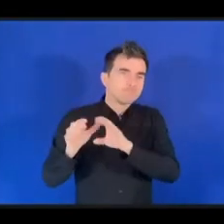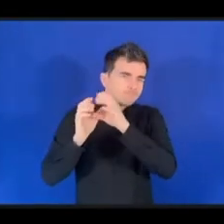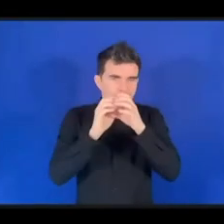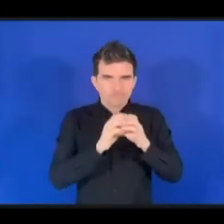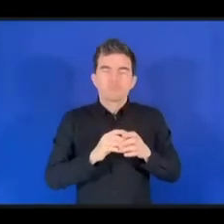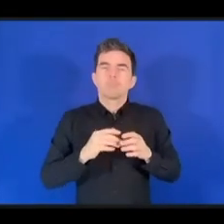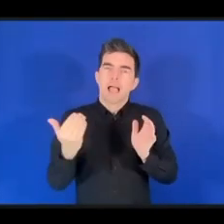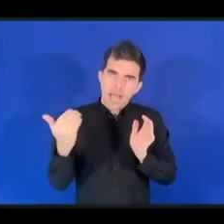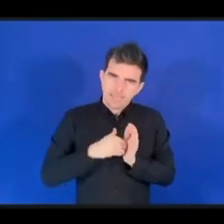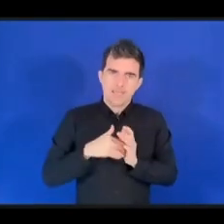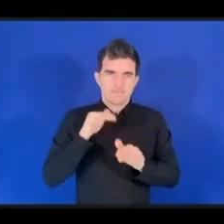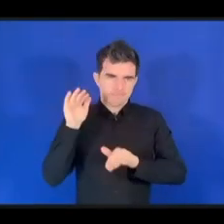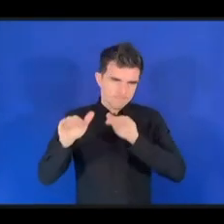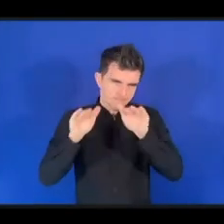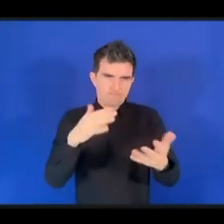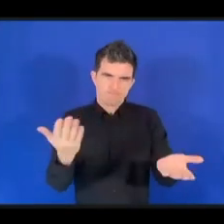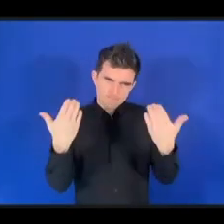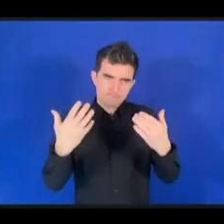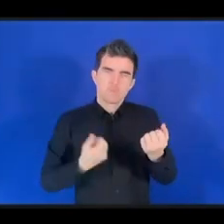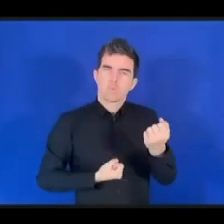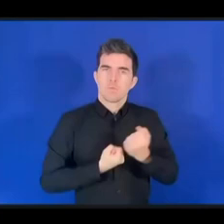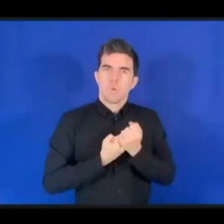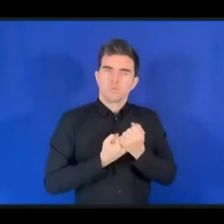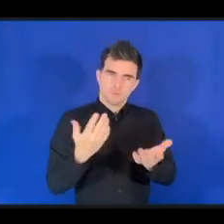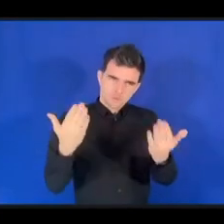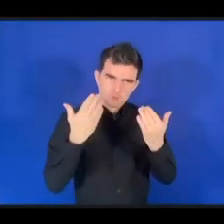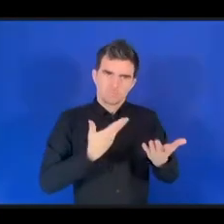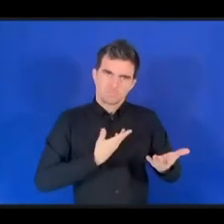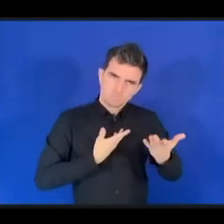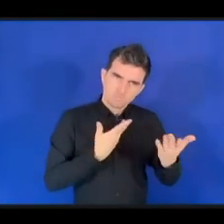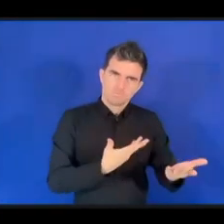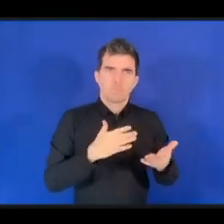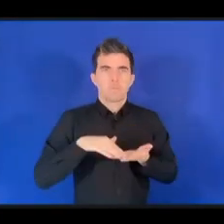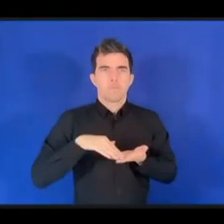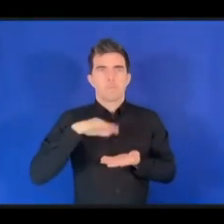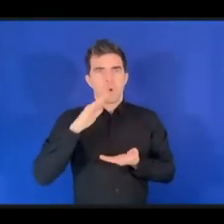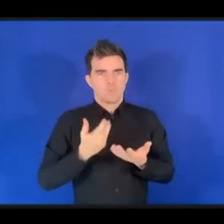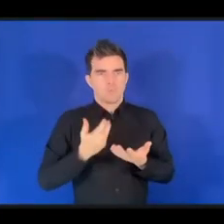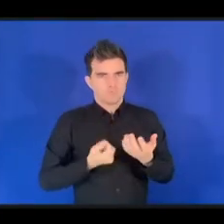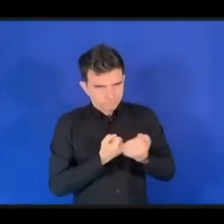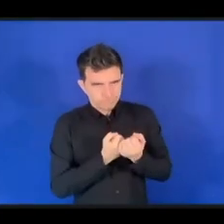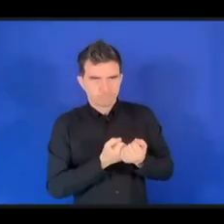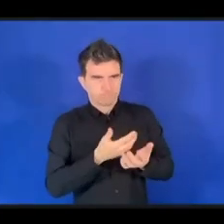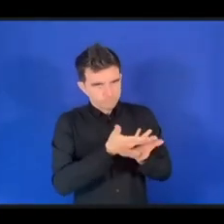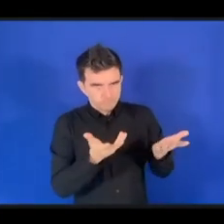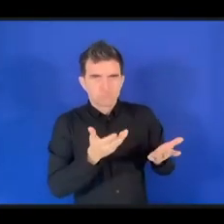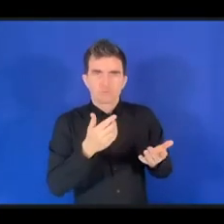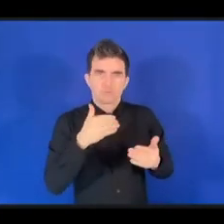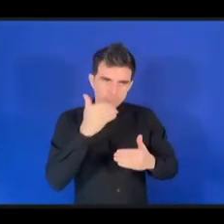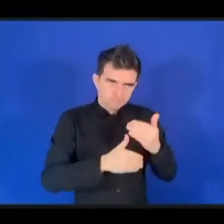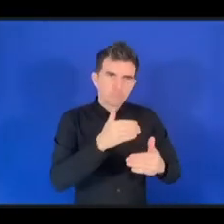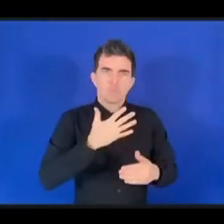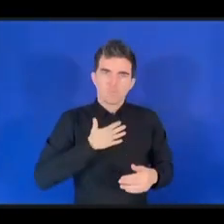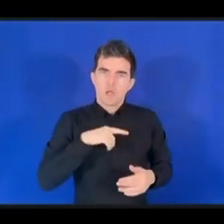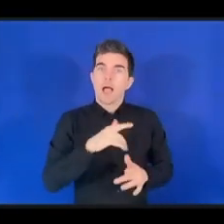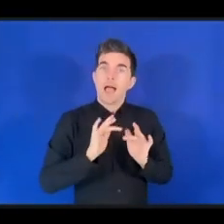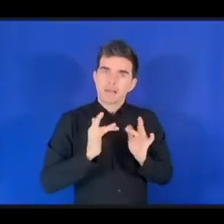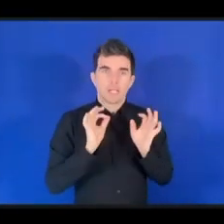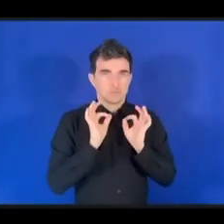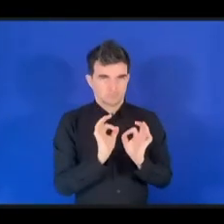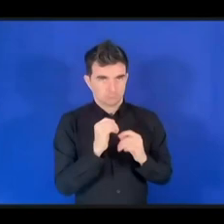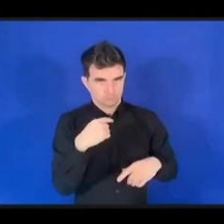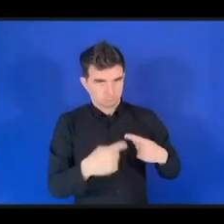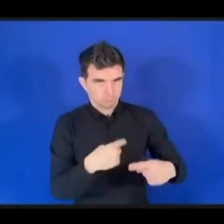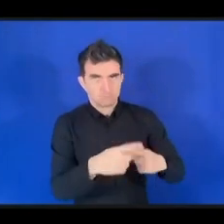поддержку процессов и институтов, благодаря которым интернет продолжает работать и возможна его эксплуатация, потому что